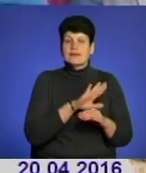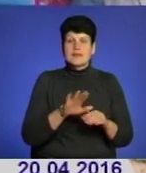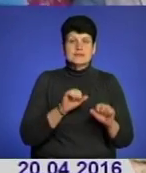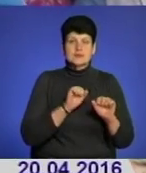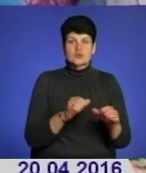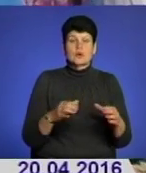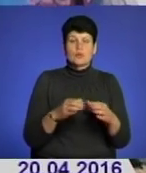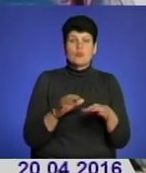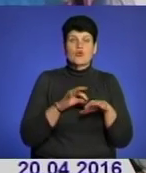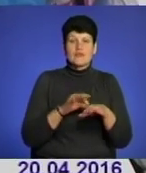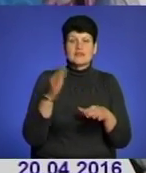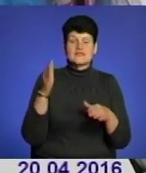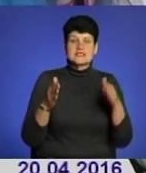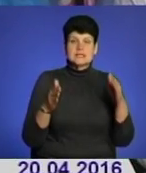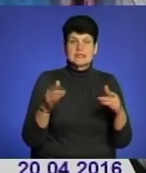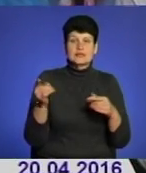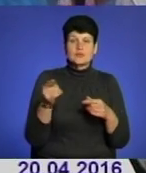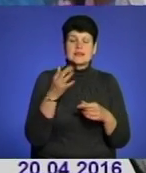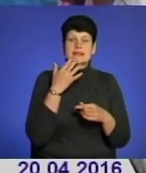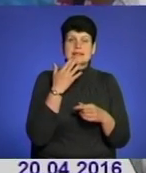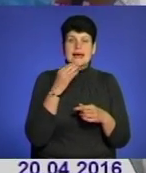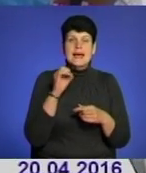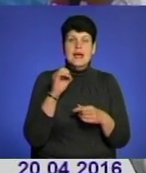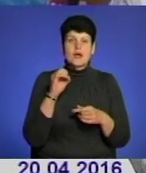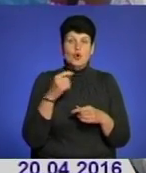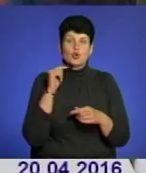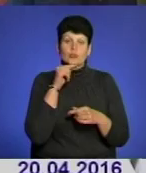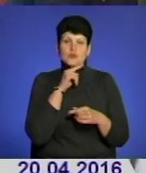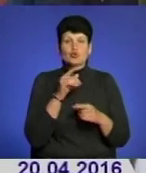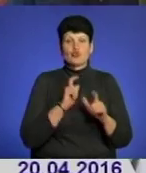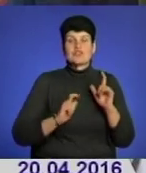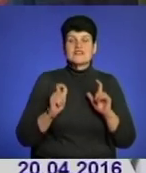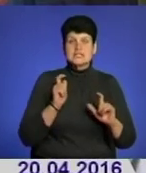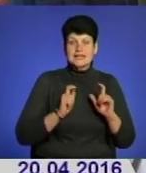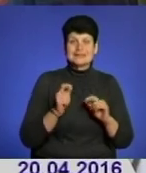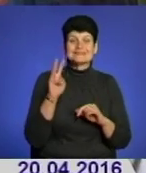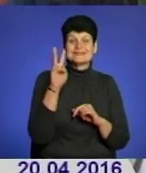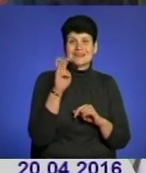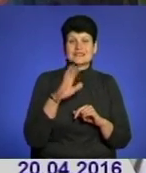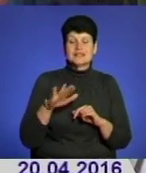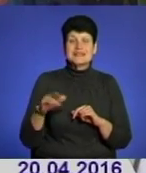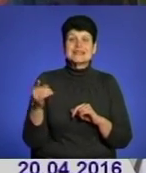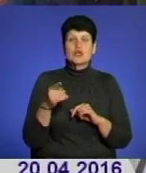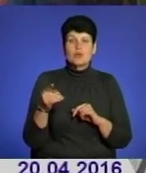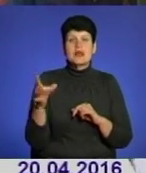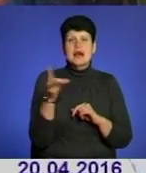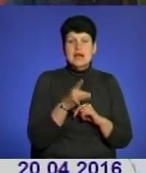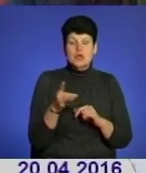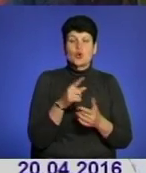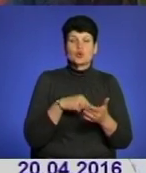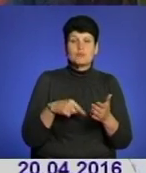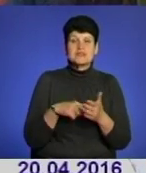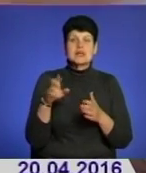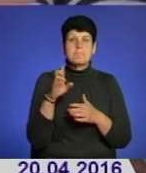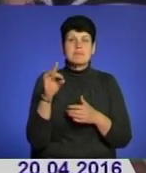категорій провели у стінах Тернопільського національного економічного університету. Три сотні діток з Тернополя, району та міста